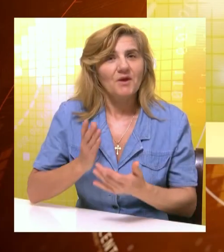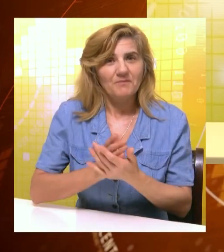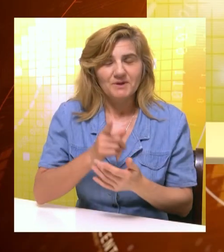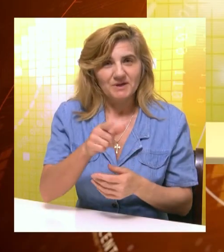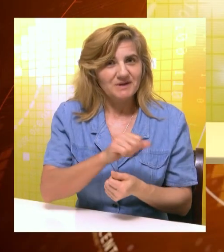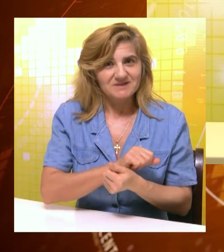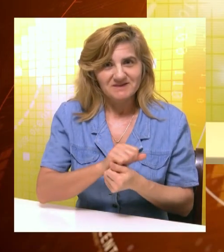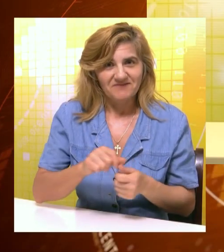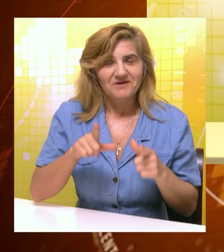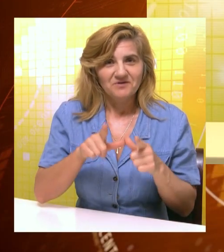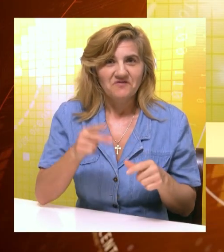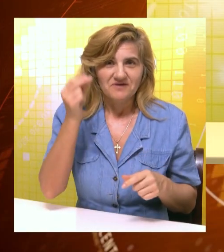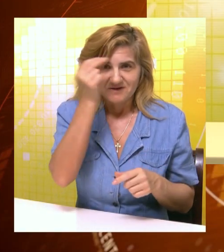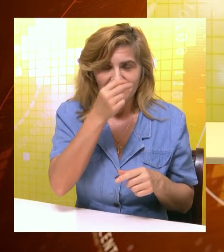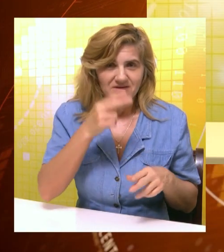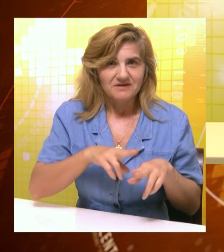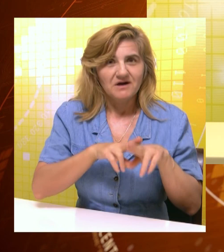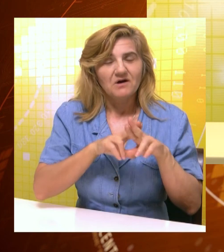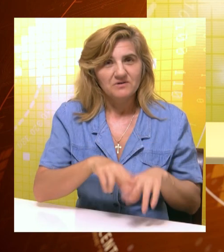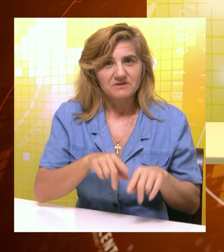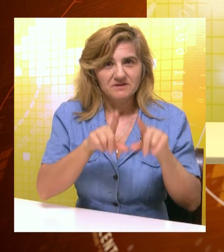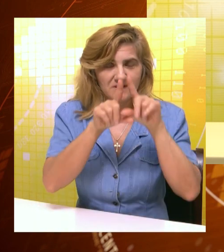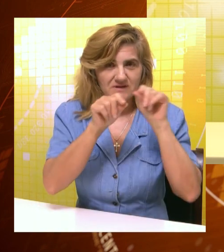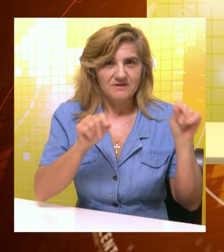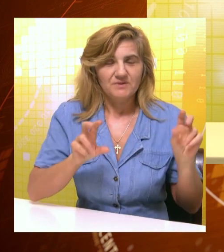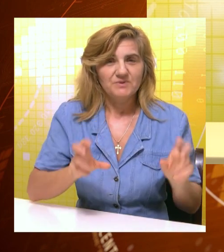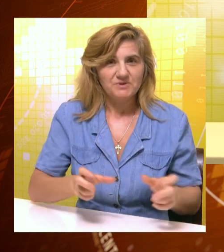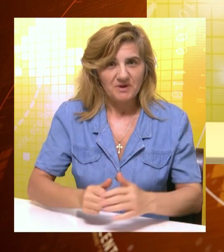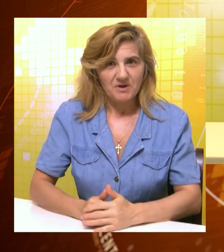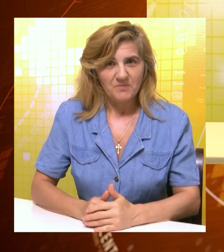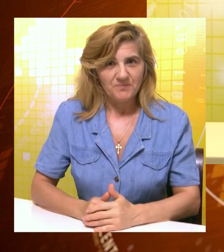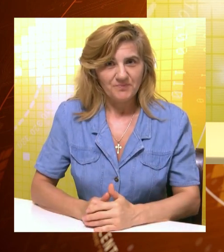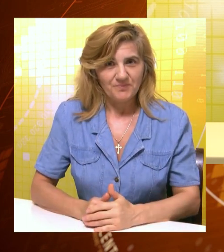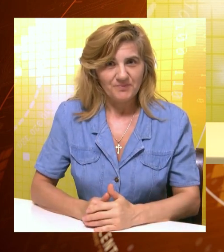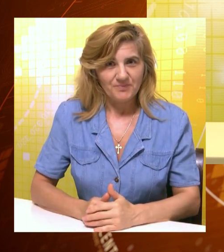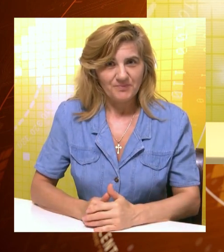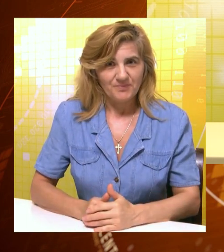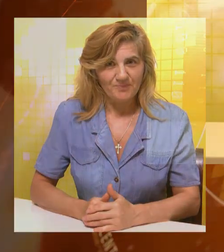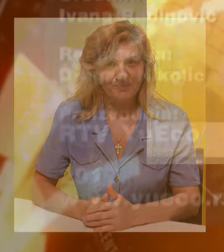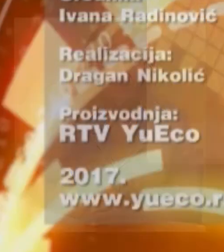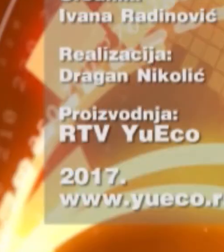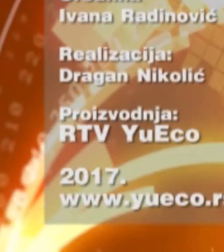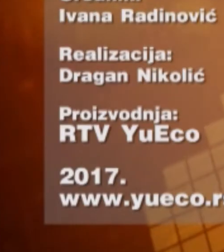Bilo je to sve u ovonedeljnom pregledu najznačajnijih dešavanja. Ostanite i dalje uz Jueko.